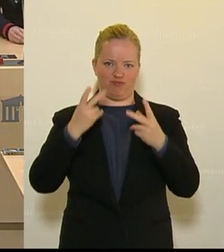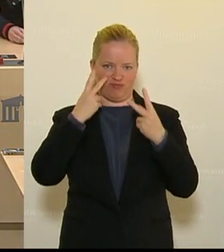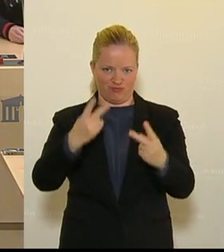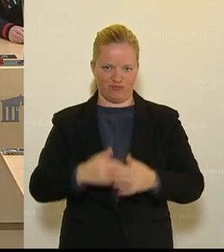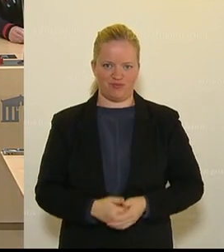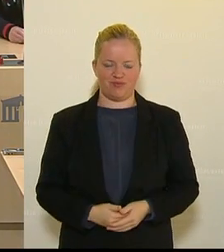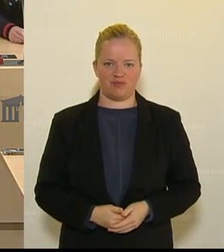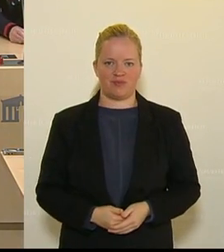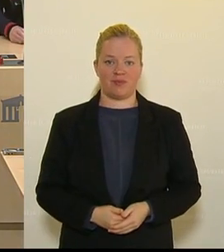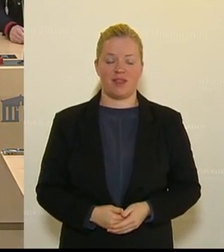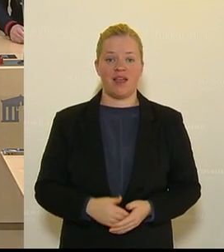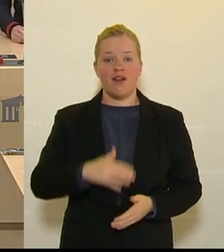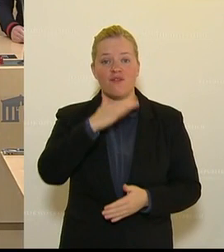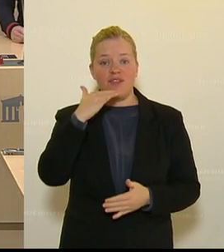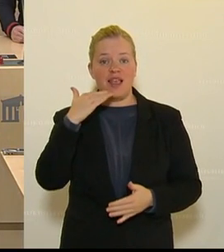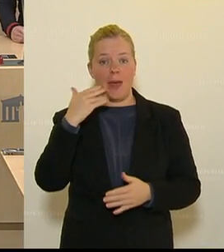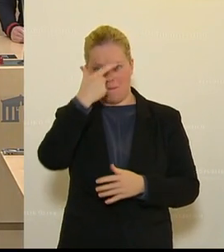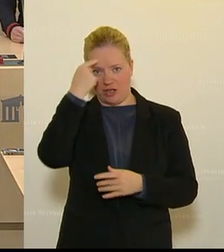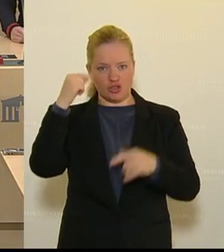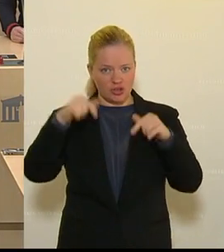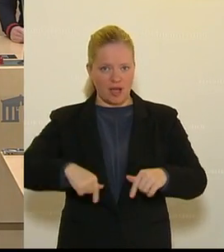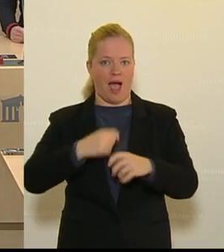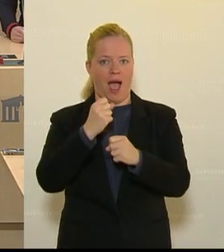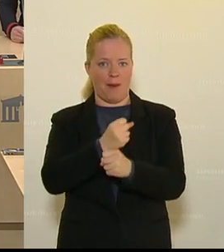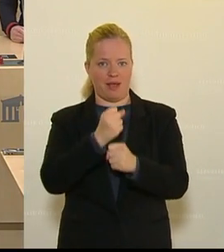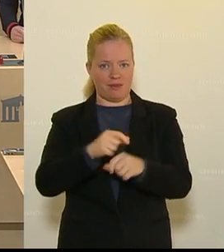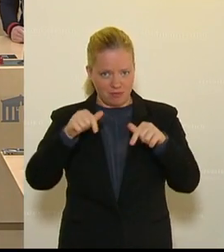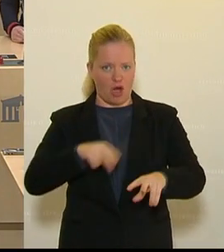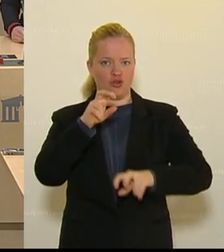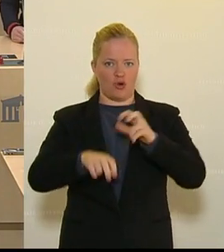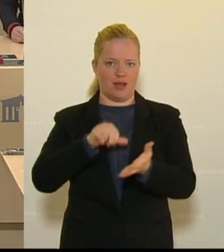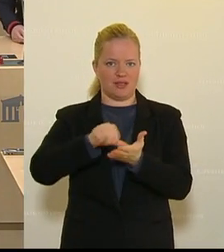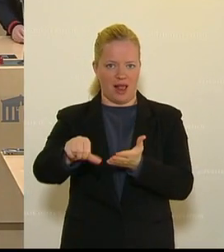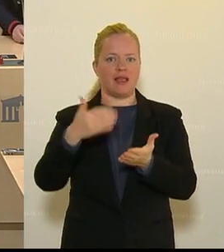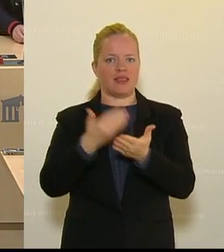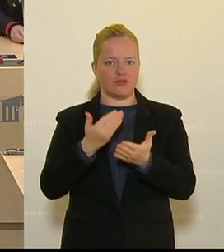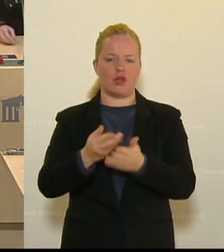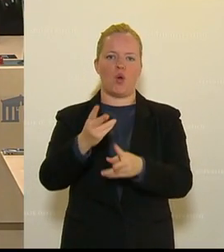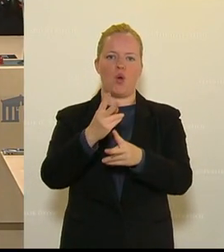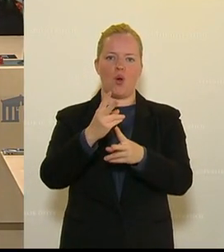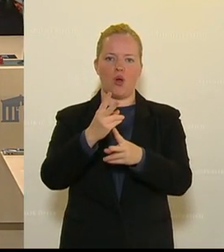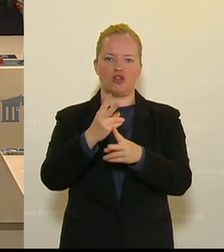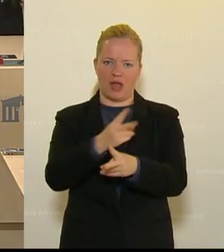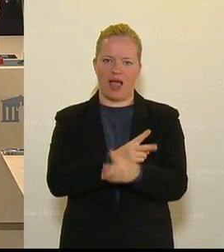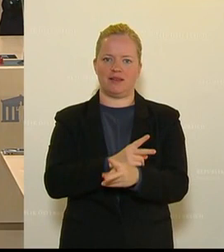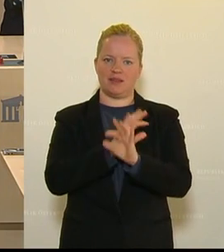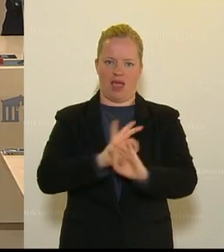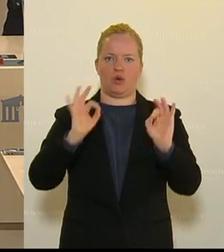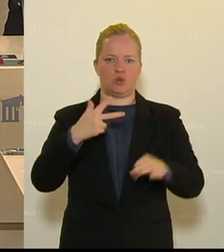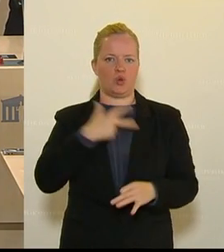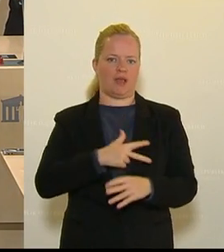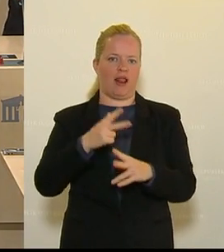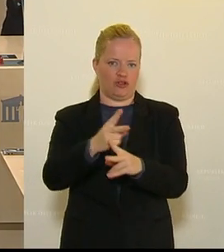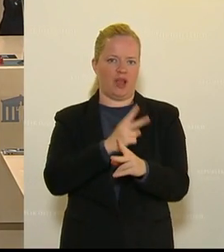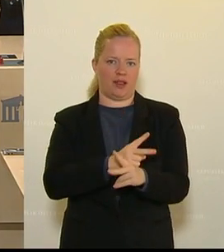Menschen in Österreich arbeiten gehen und Steuern zahlen, ist in Österreich ein ausgezeichneter Sozialstaat. Das hat eh der Kollege Muchitsch gerade